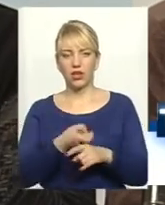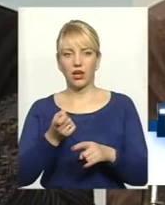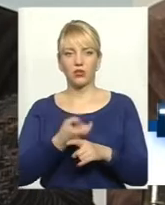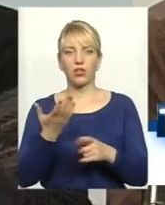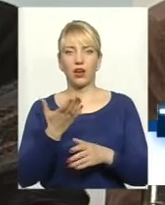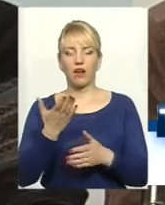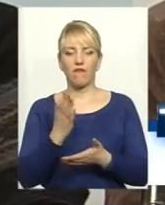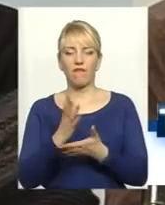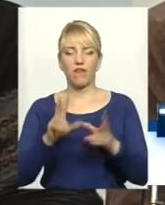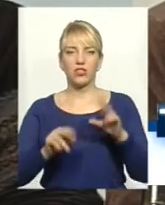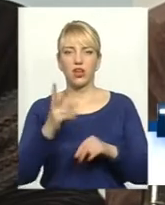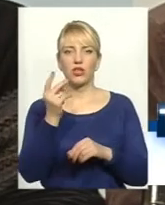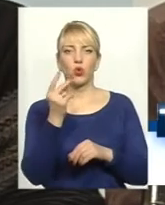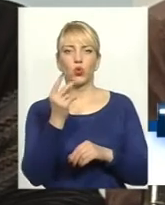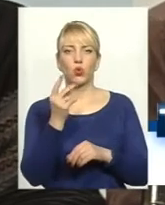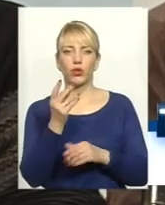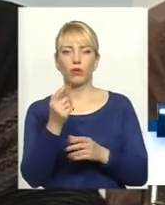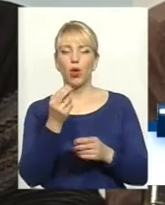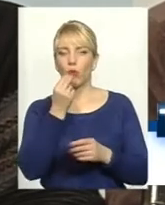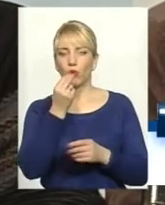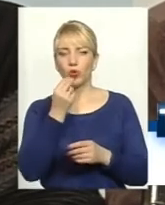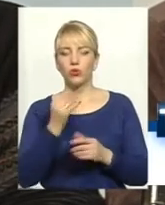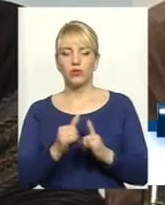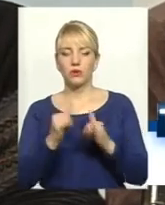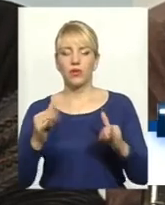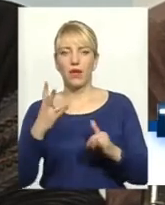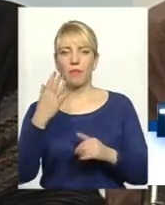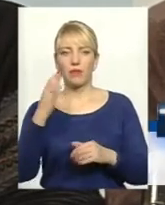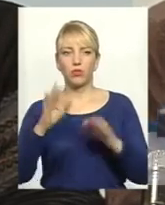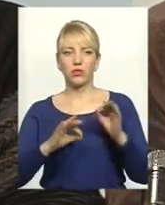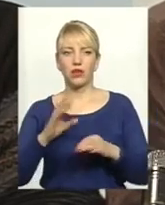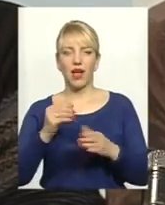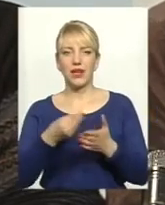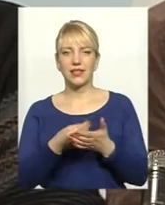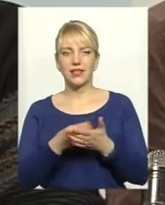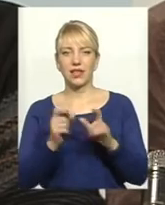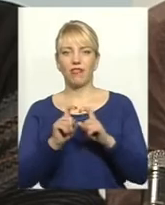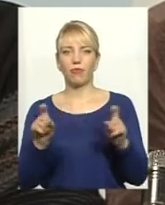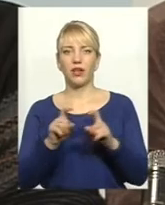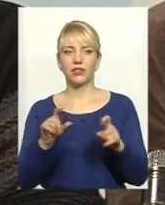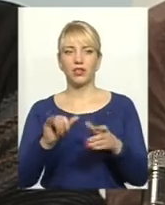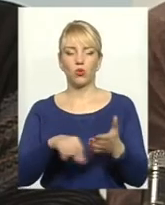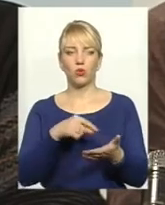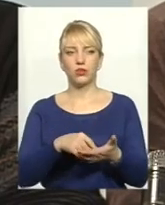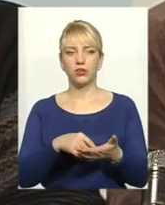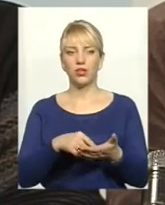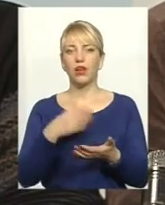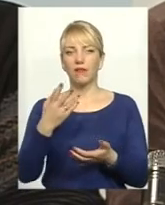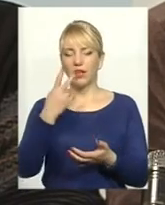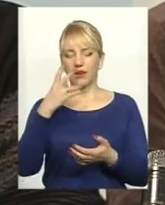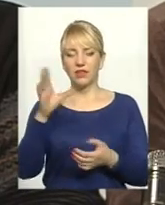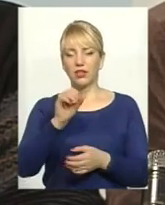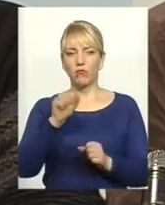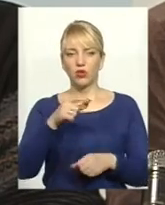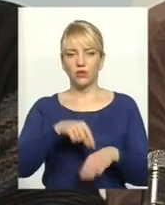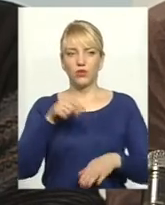спісля хліба другим основним продуктом, збільшена на 5%. Але ціни в магазинах, особливо в місті, ви зможете всі